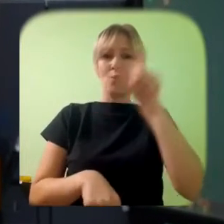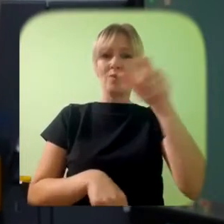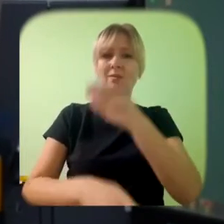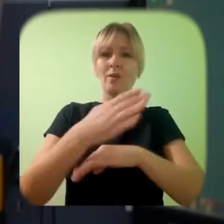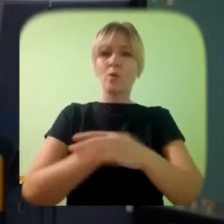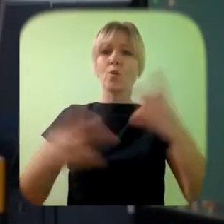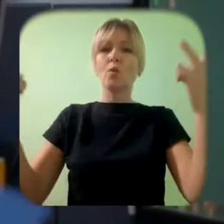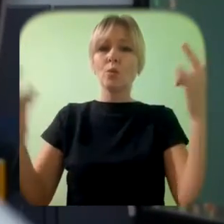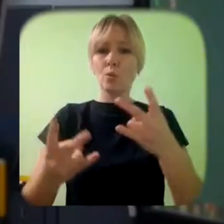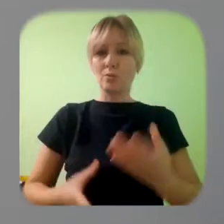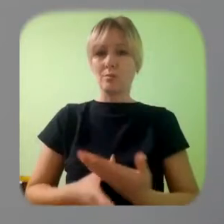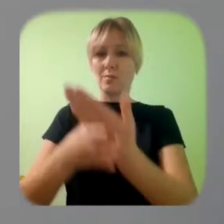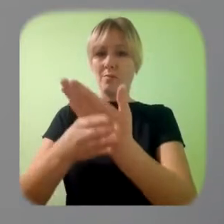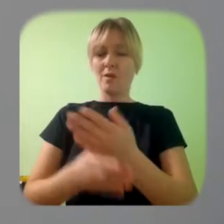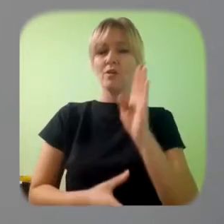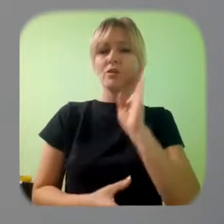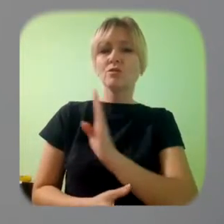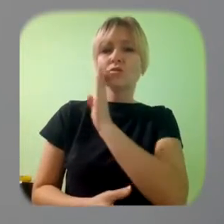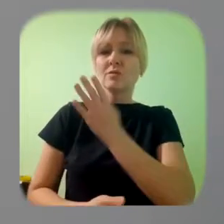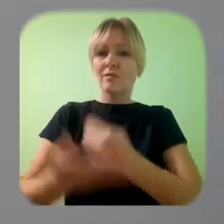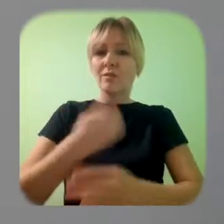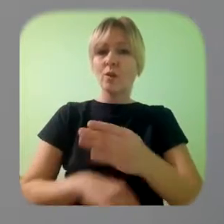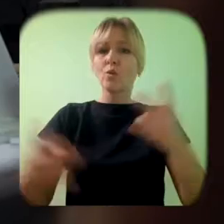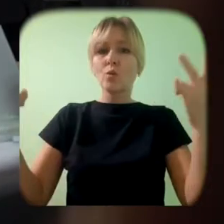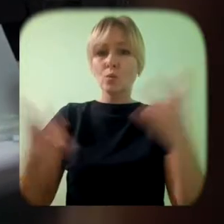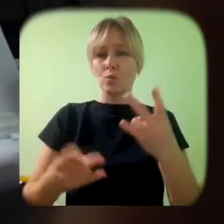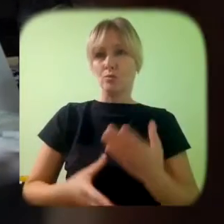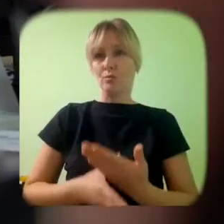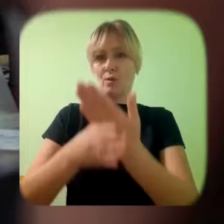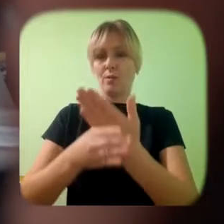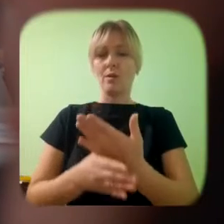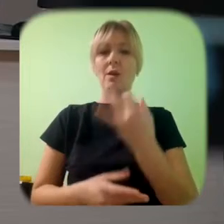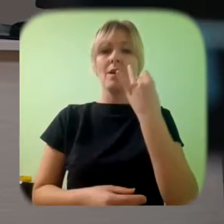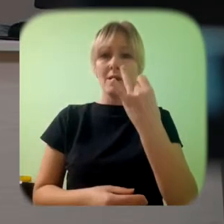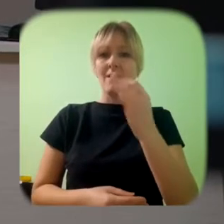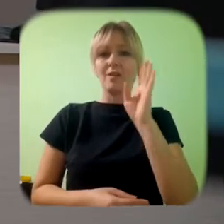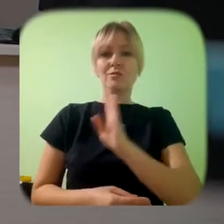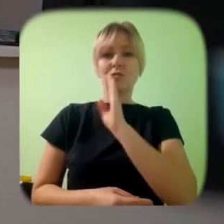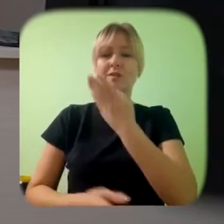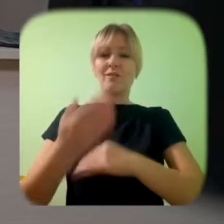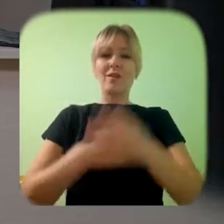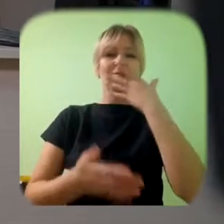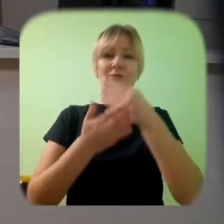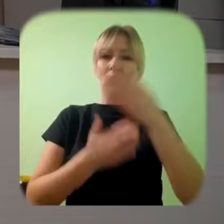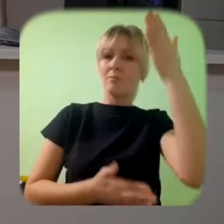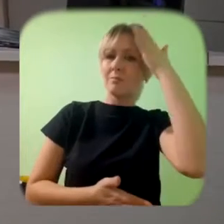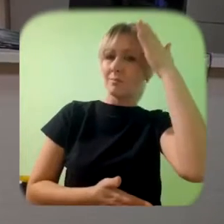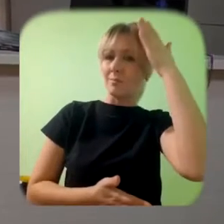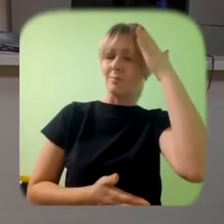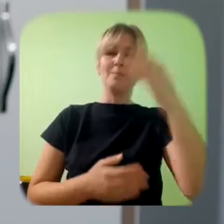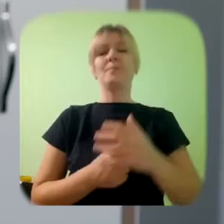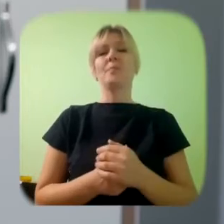necesitățile persoanelor cu dizabilități, în special la femeilor cu dizabilități, dar totodată și referitor la